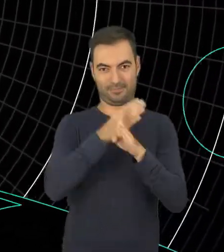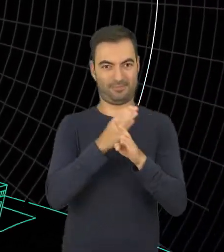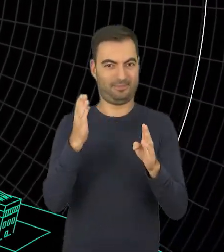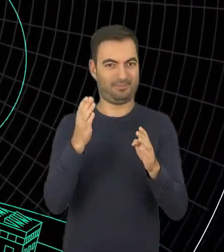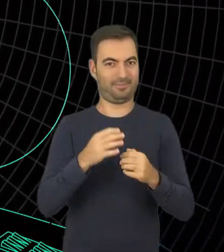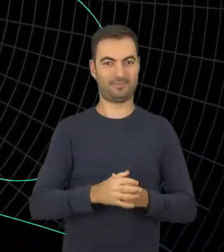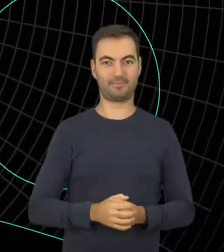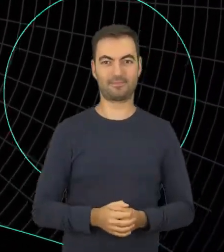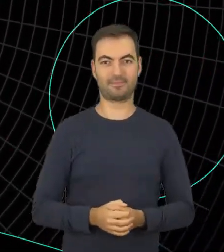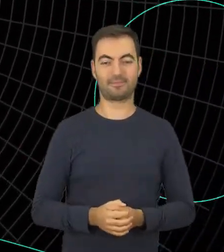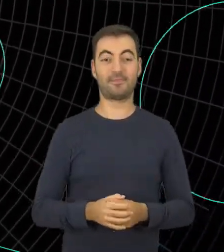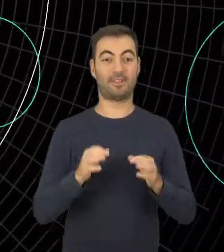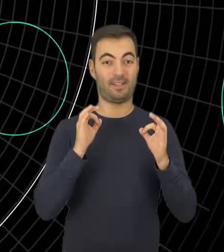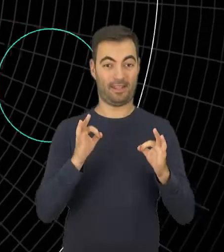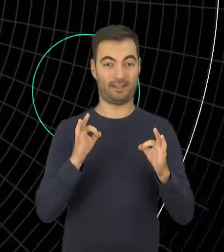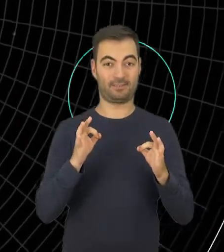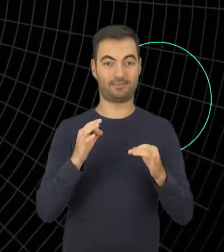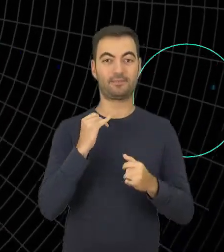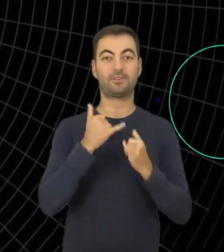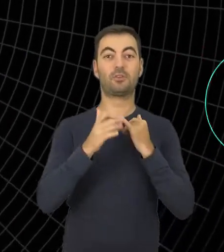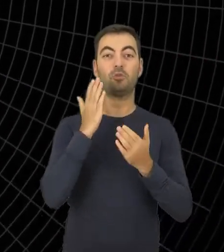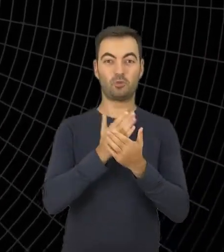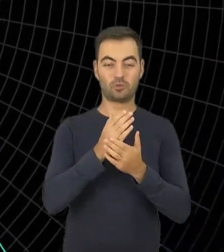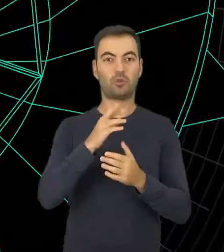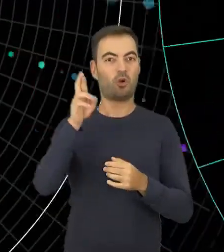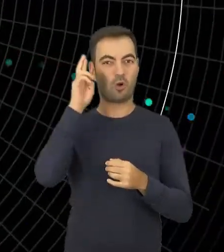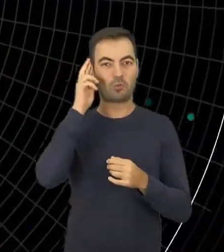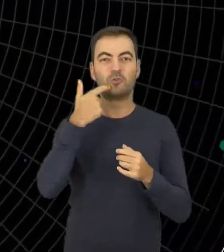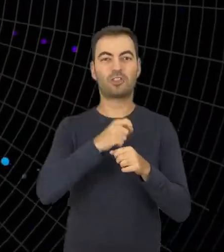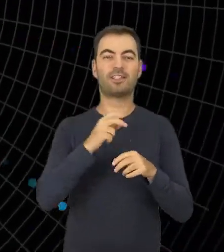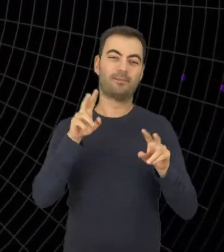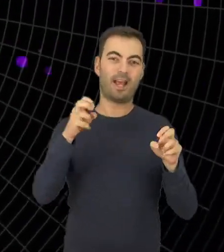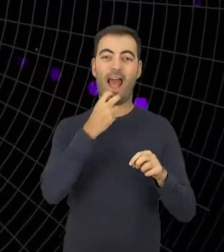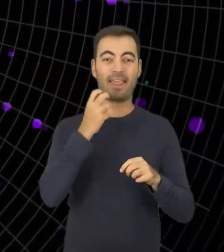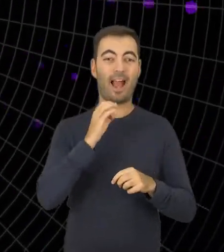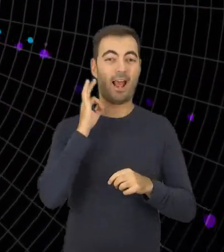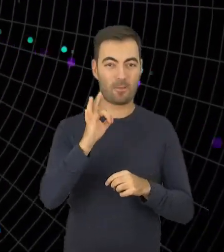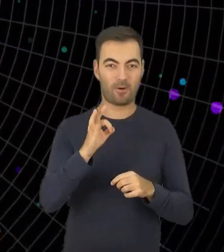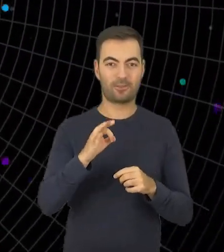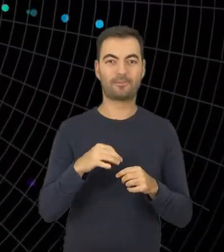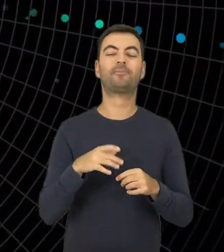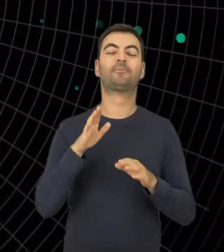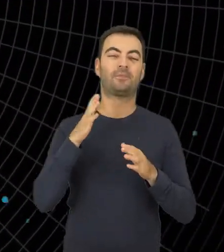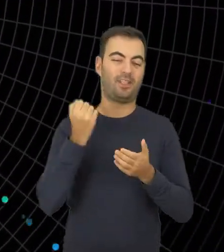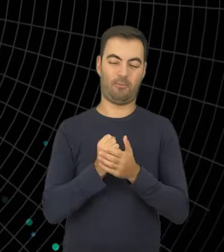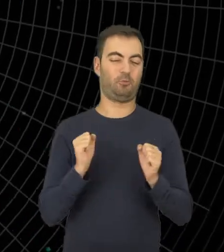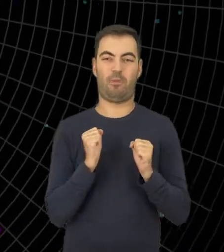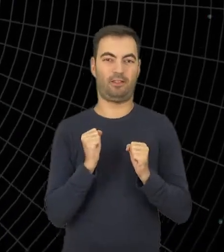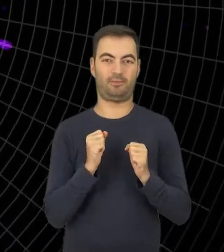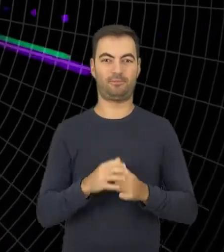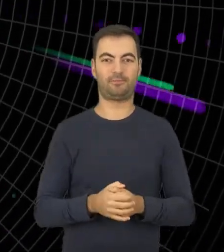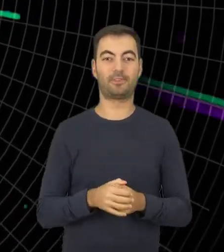sprawy. Teraz, gdy udało nam się dobrze poznać energię jądrową, może ona bezpiecznie pełnić swoją rolę.